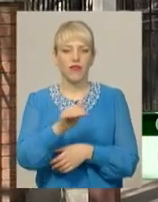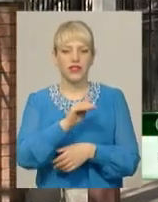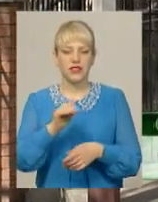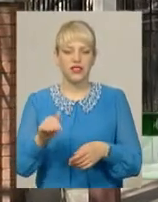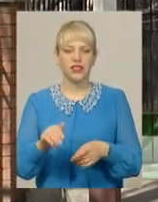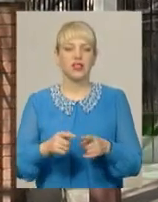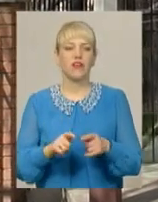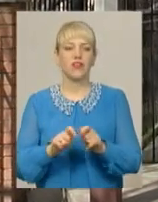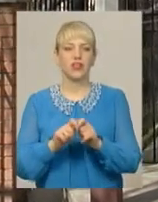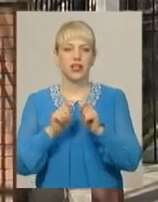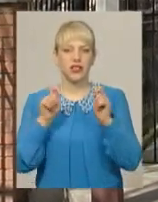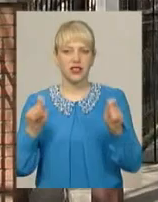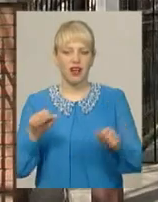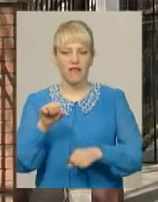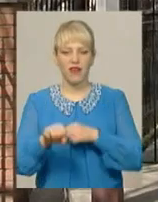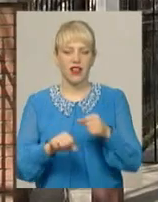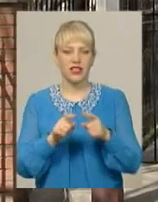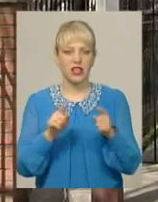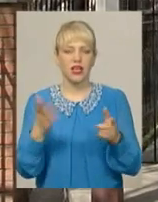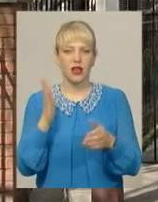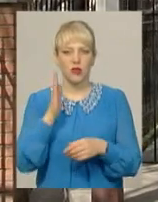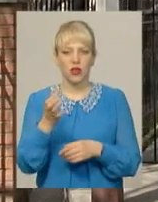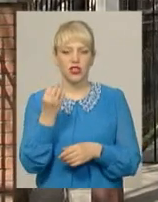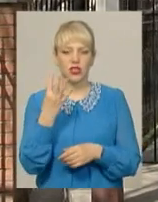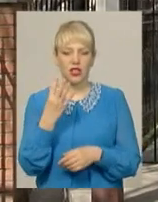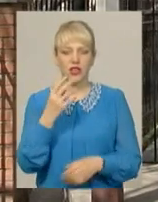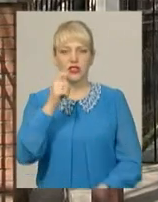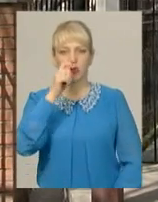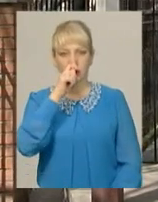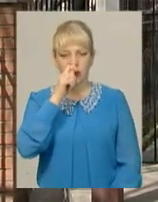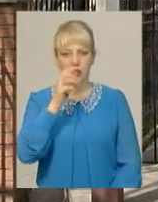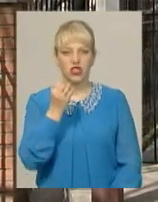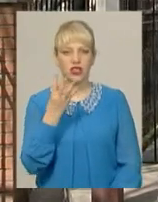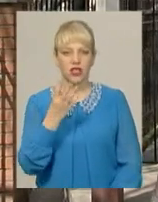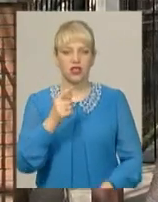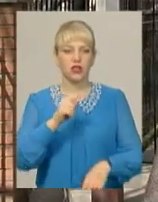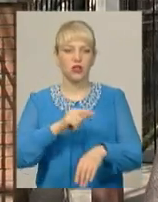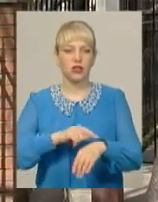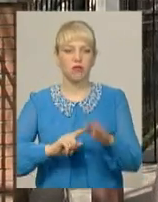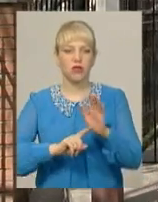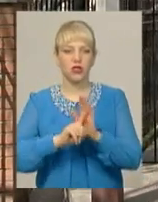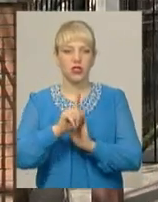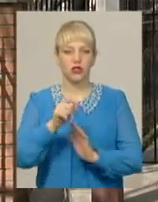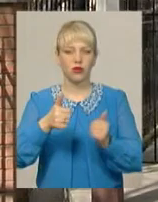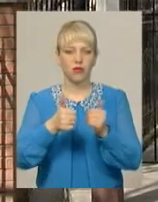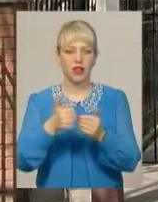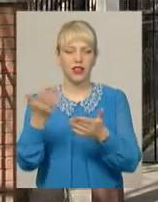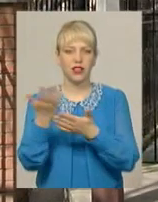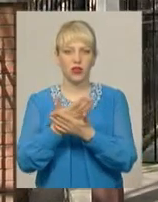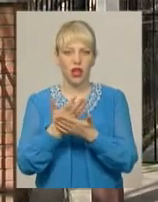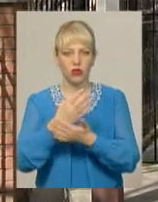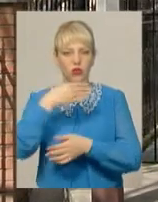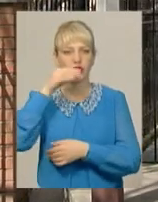відкриття велосезону, яке відбудеться 14 квітня о 14-й годині, початок біля кінотеатру імені